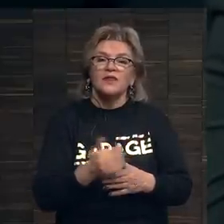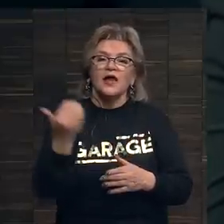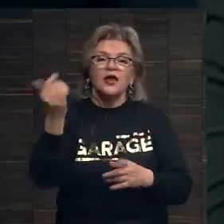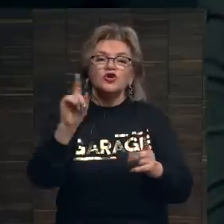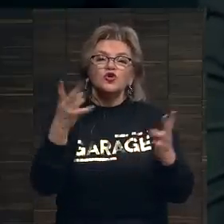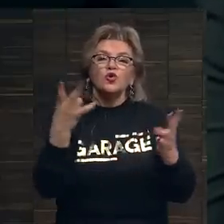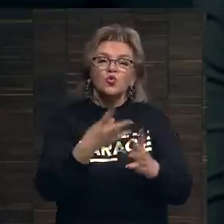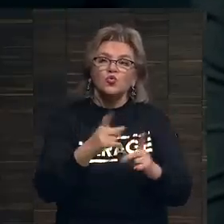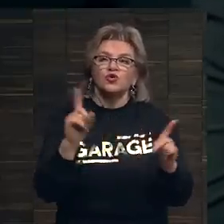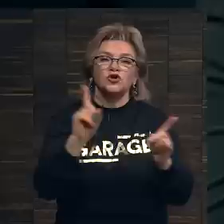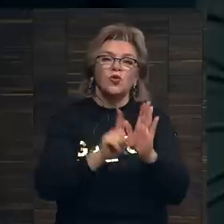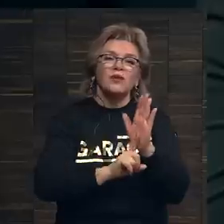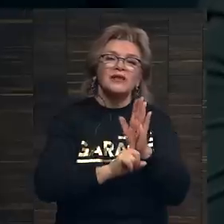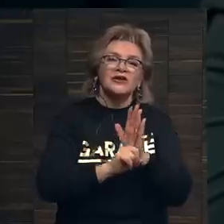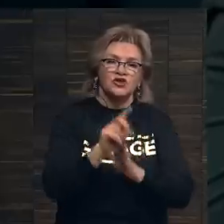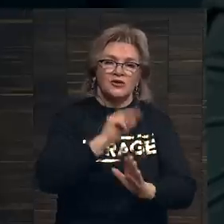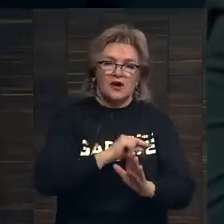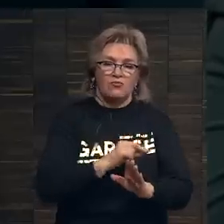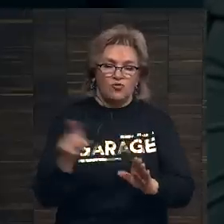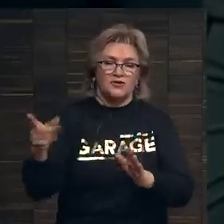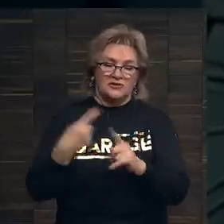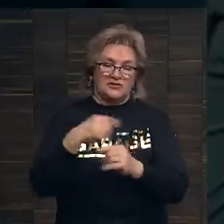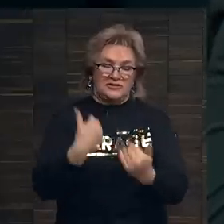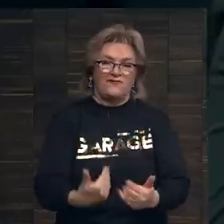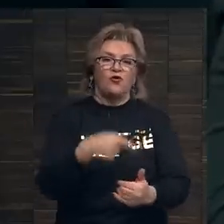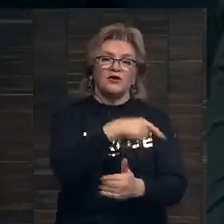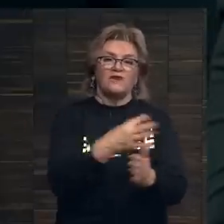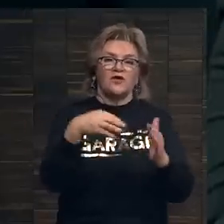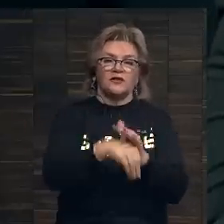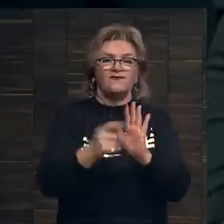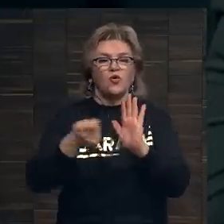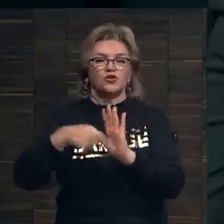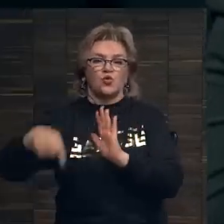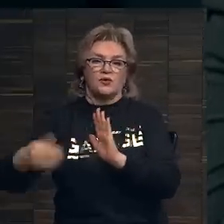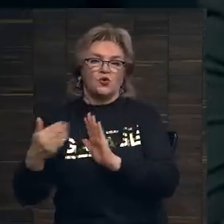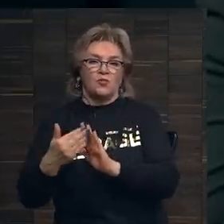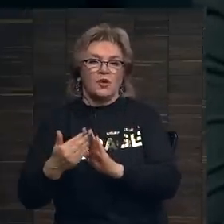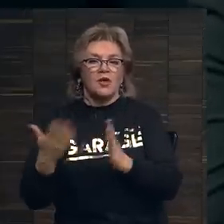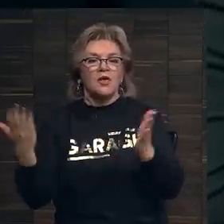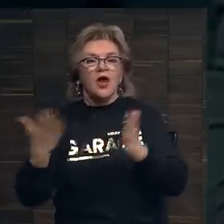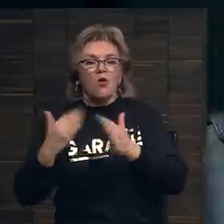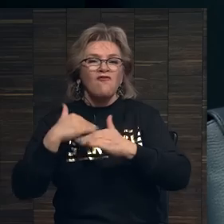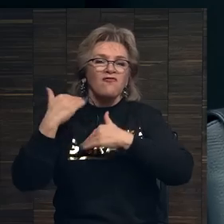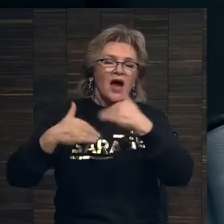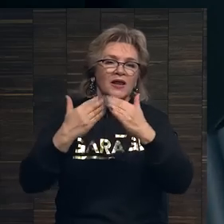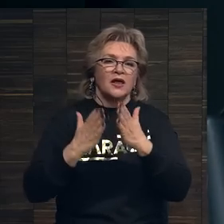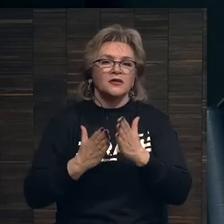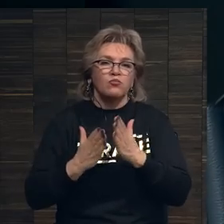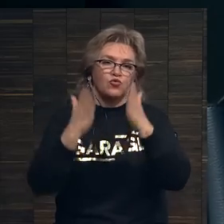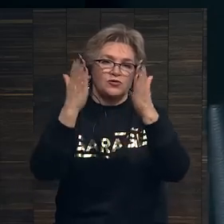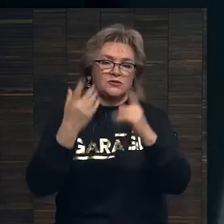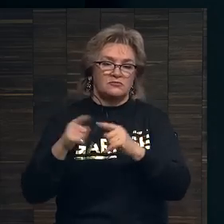Что нужно для того, чтобы начать работать в этой сфере сегодня, чтобы начать работать в аукционном доме? Каков карьерный путь